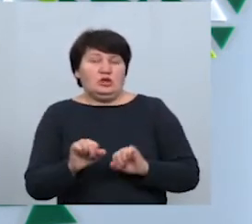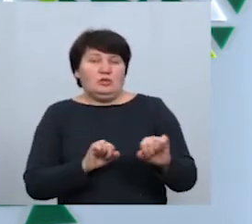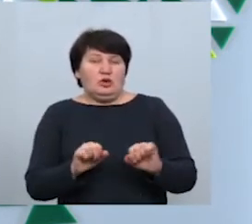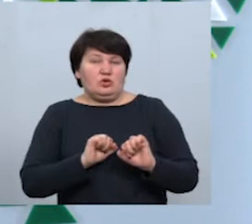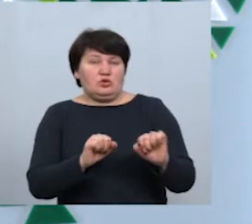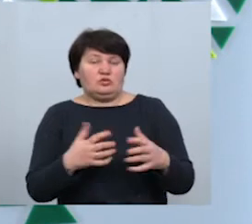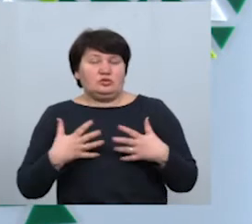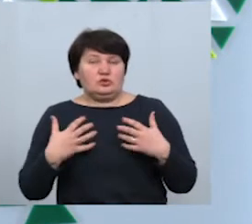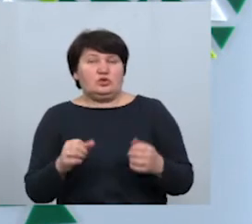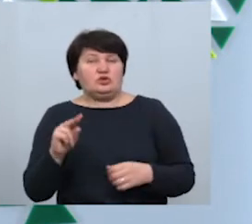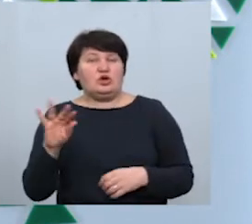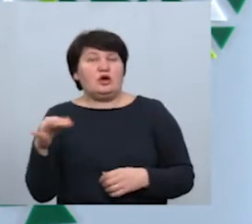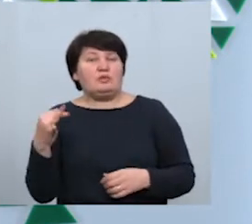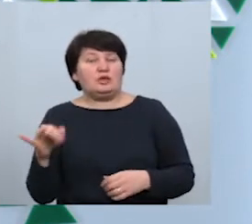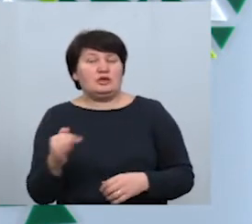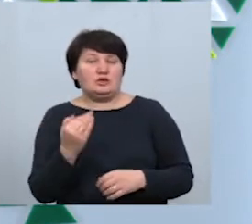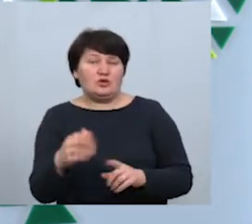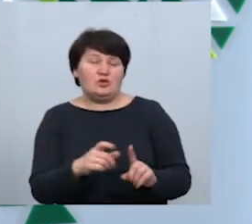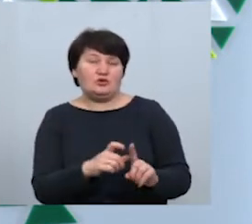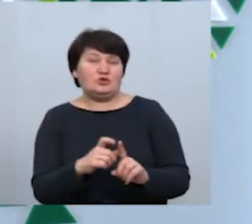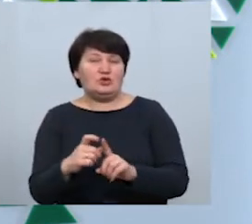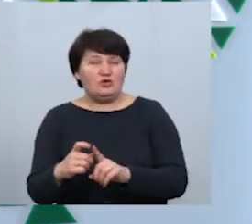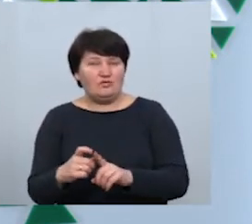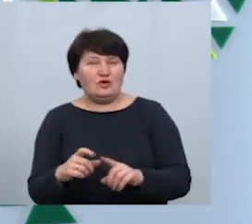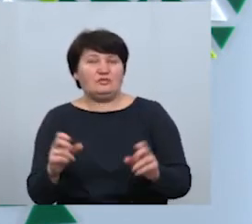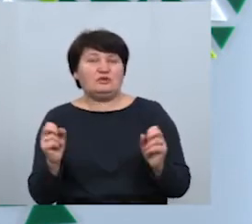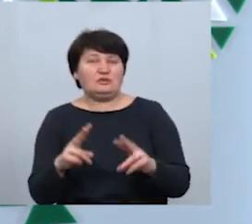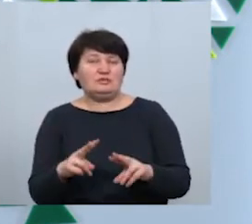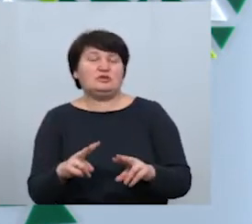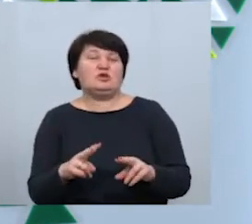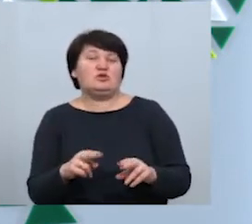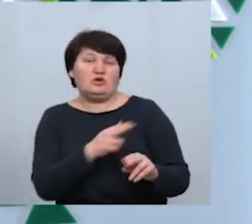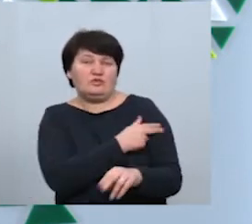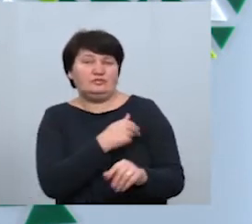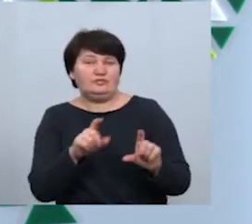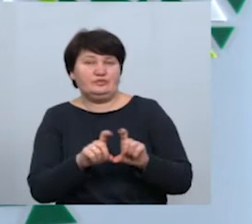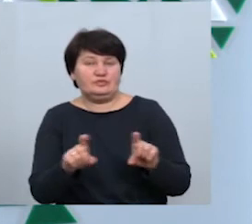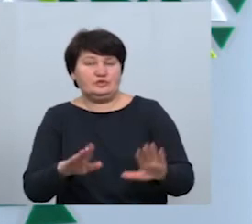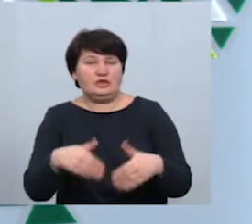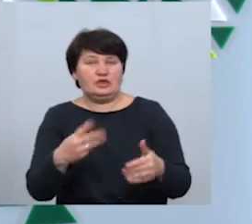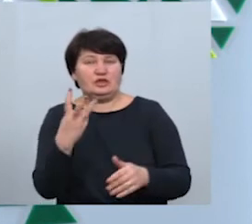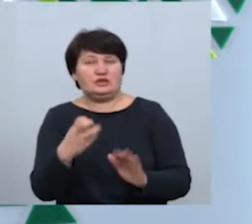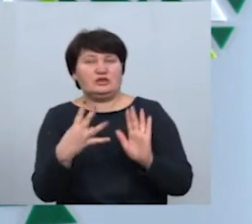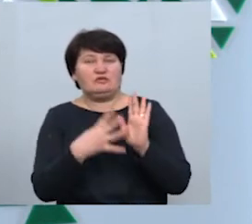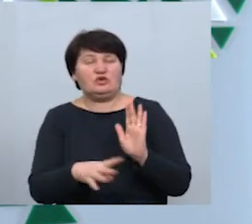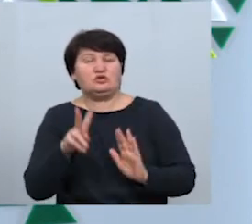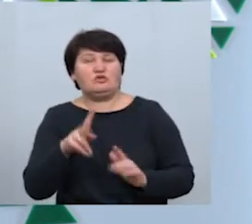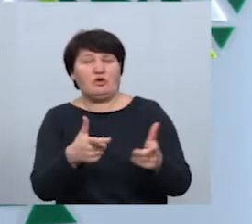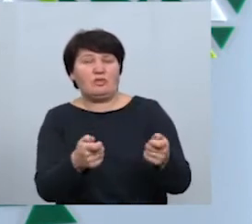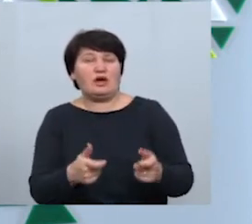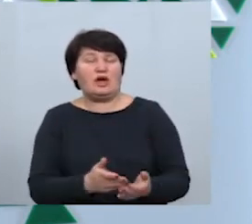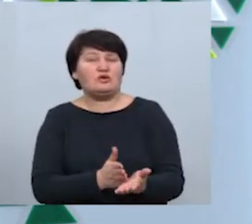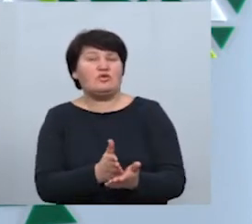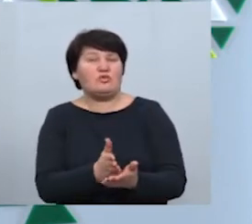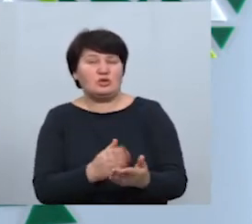Оладимир Чемний. За його словами, заклади спеціалізованої допомоги подали заявки щодо надання 392 пакетів послуг.